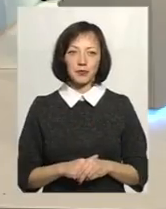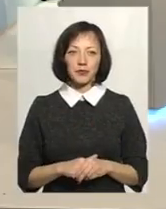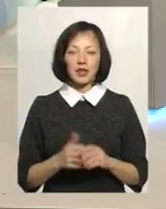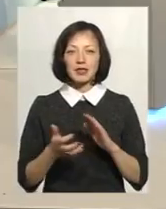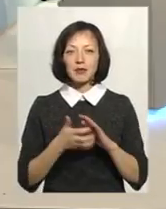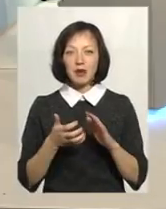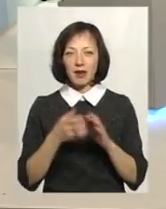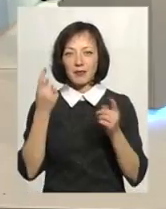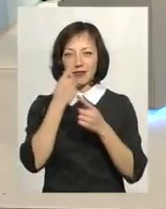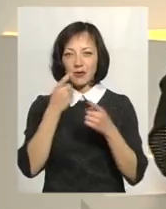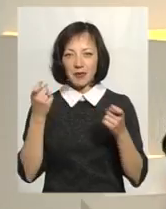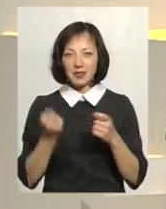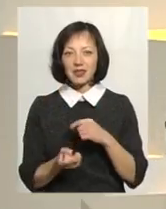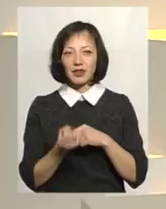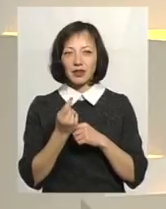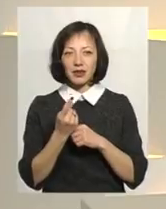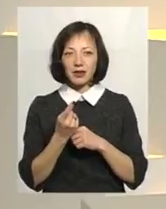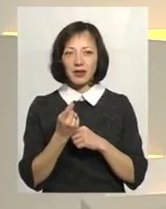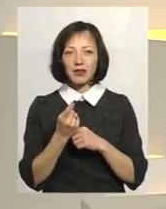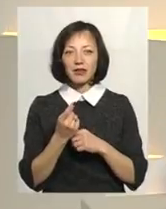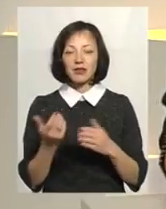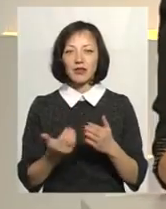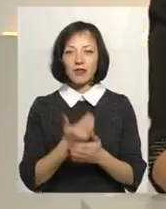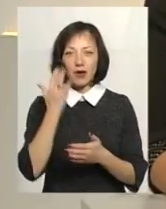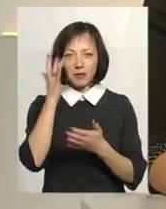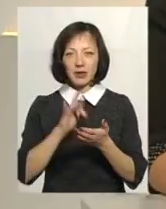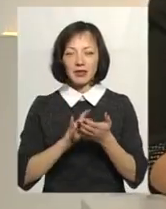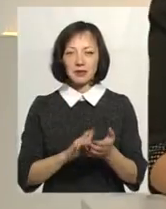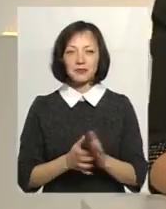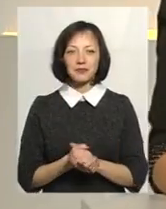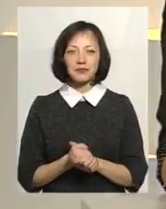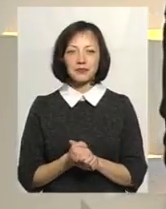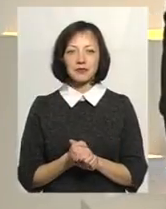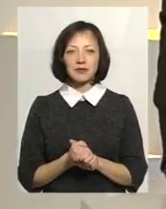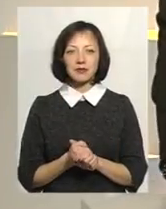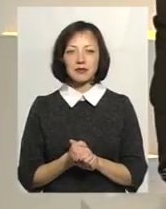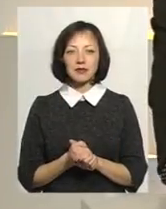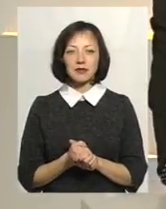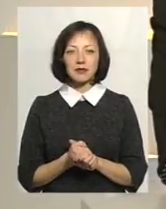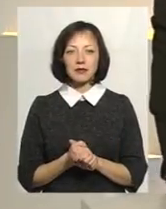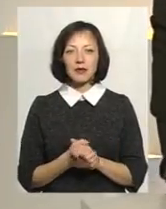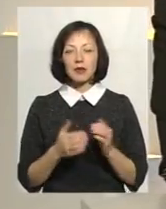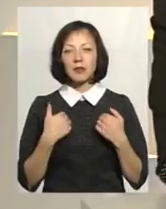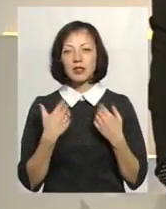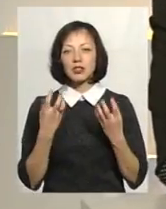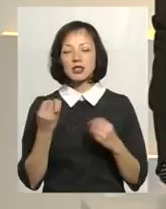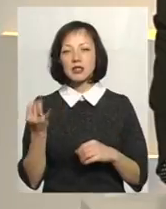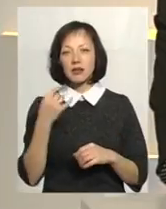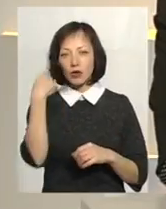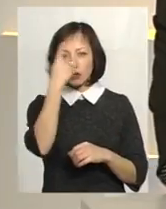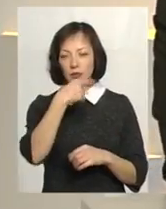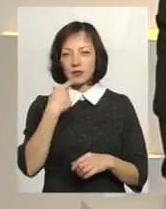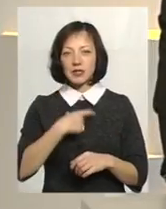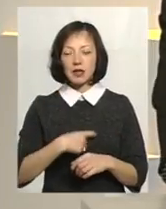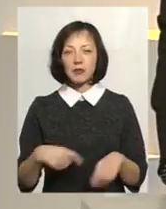браком інформації народжується нова мета. Так? Так. Добре, дівчата. Мені ще дуже цікаво, щоб ви особисто від